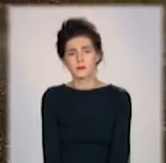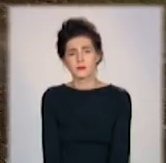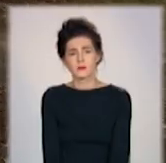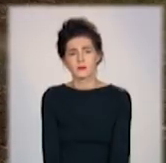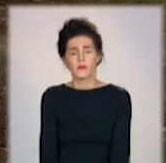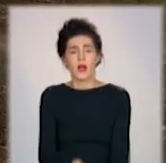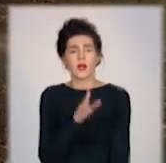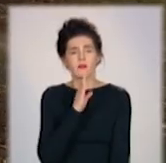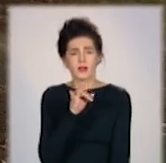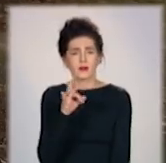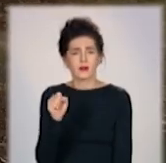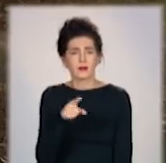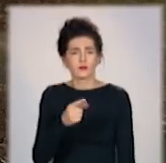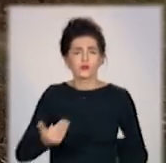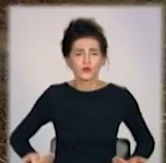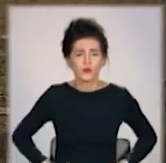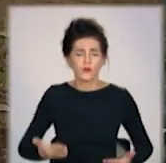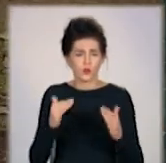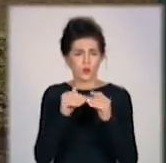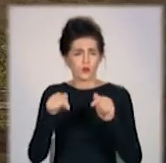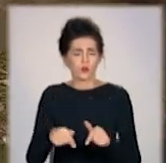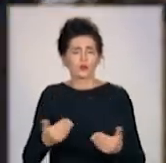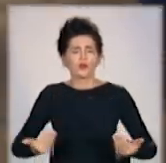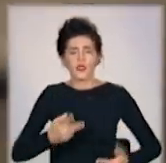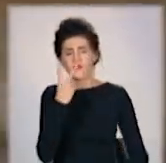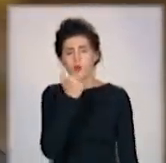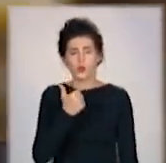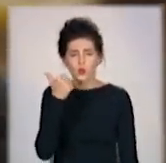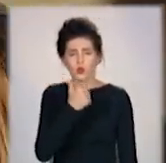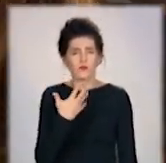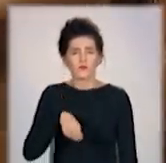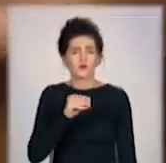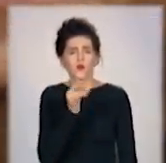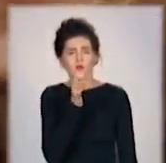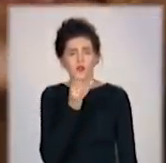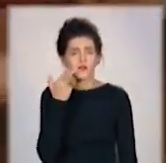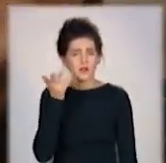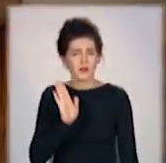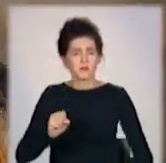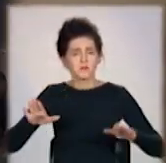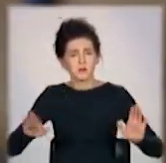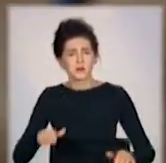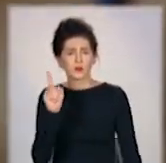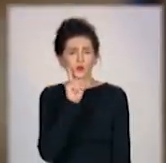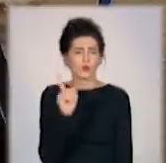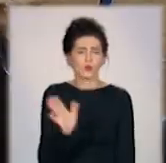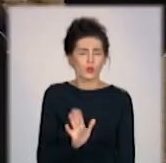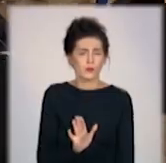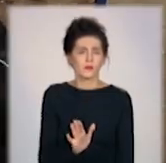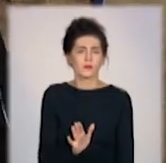Ірина – мешканка одного з будинків. Живе тут два роки. Говорить, весь цей час через голубів певні незручності.